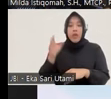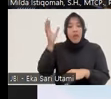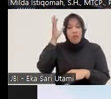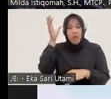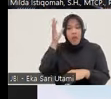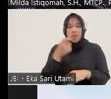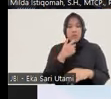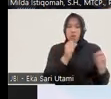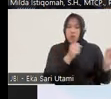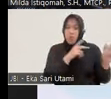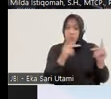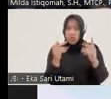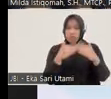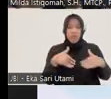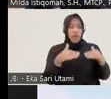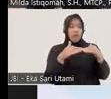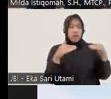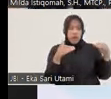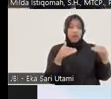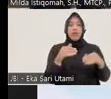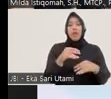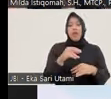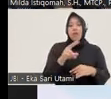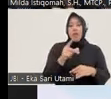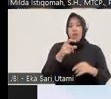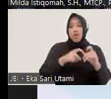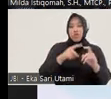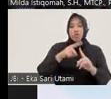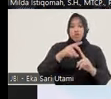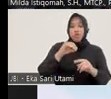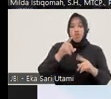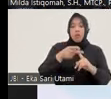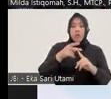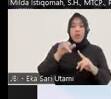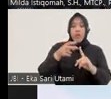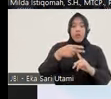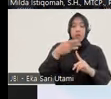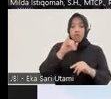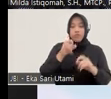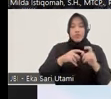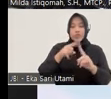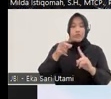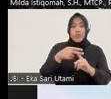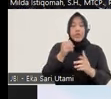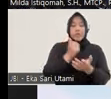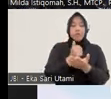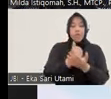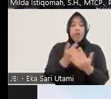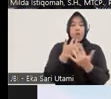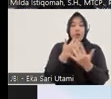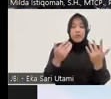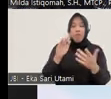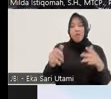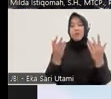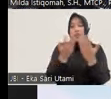restoratif namun kalau kita melihat dari kolom yang sebelah kanan kita melihat sebetulnya masyarakat itu masih sangat terbuka